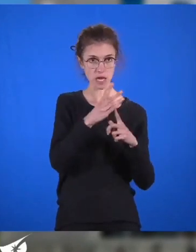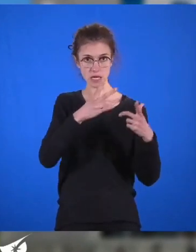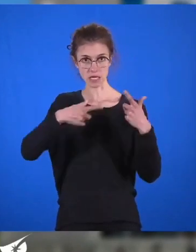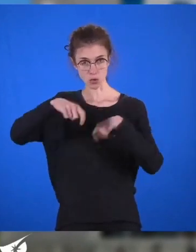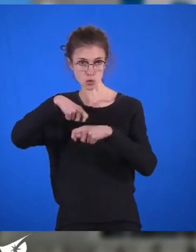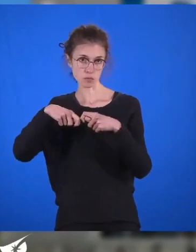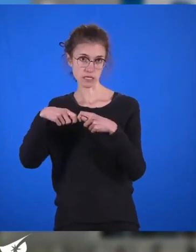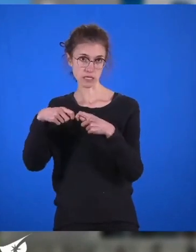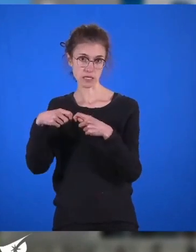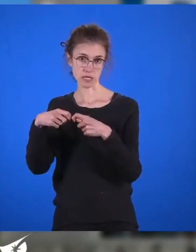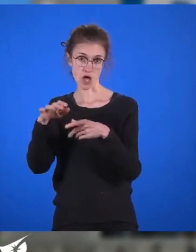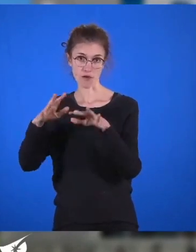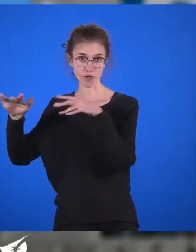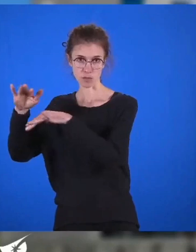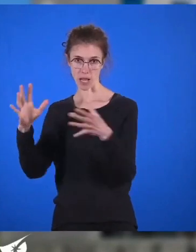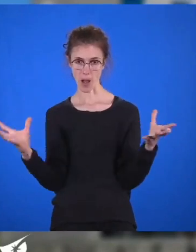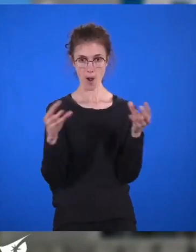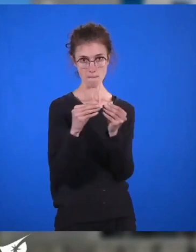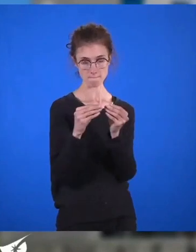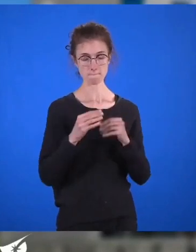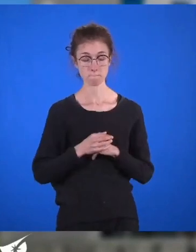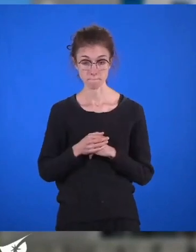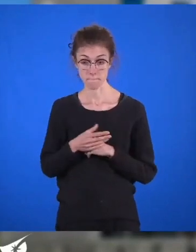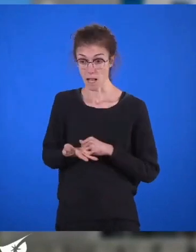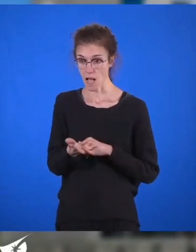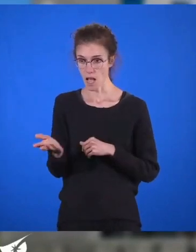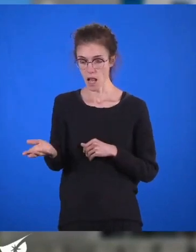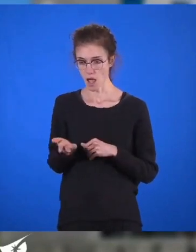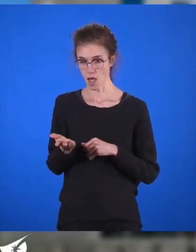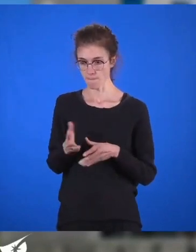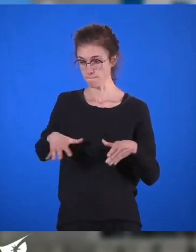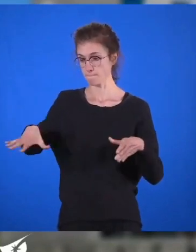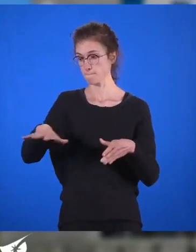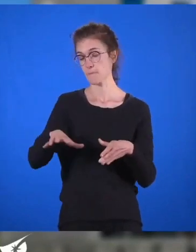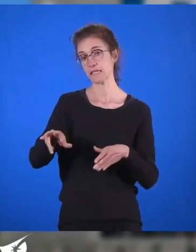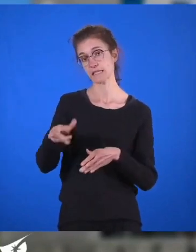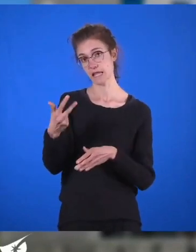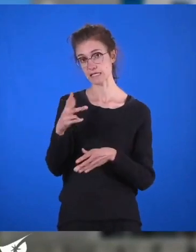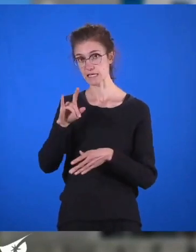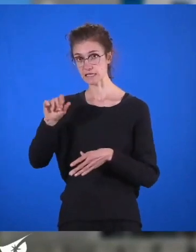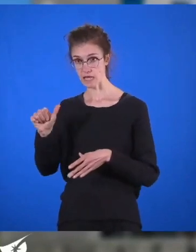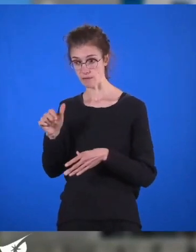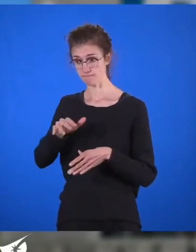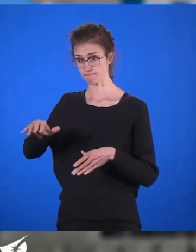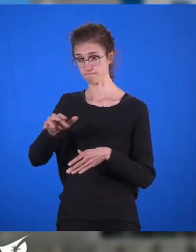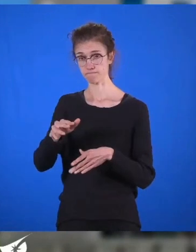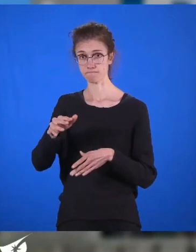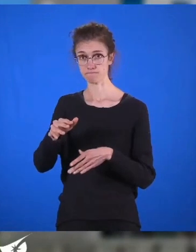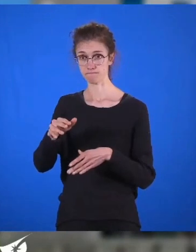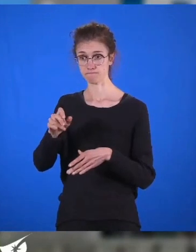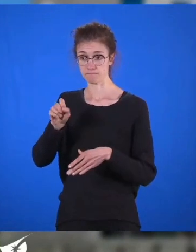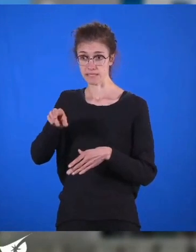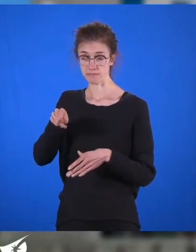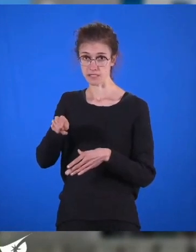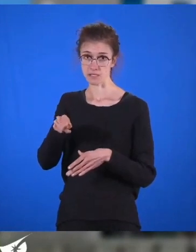Aussi, les 13 hectares consacrés à la zone d'activité de la métairie rouge participent à cet équilibre